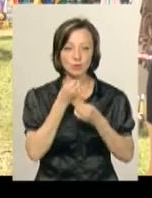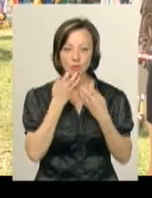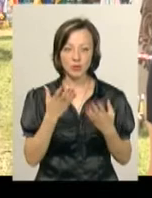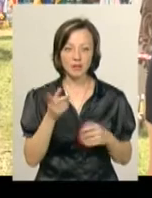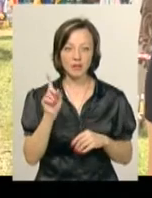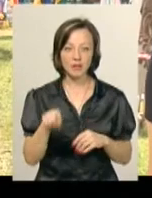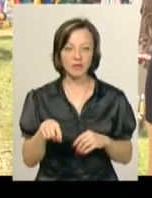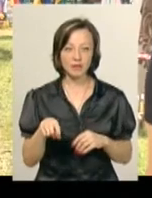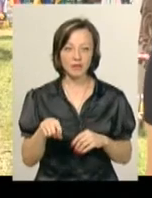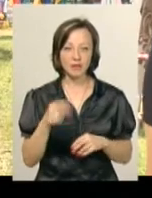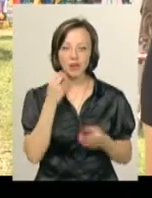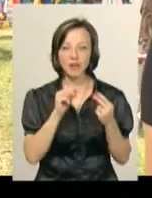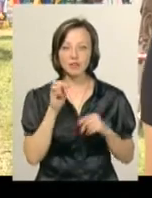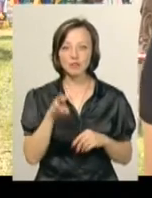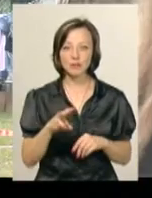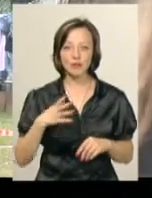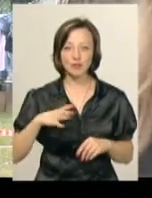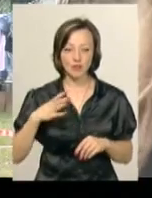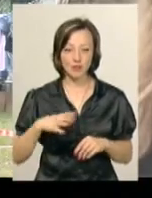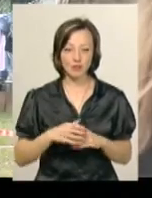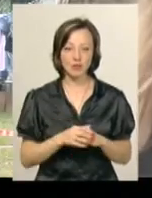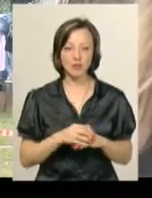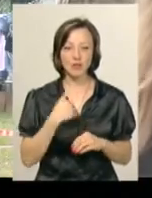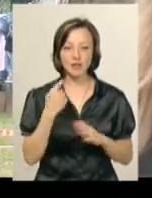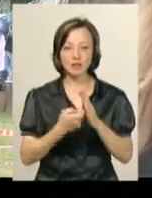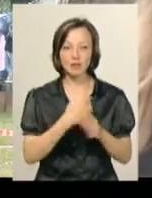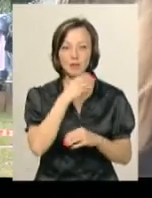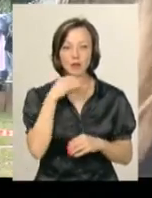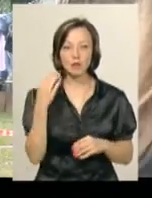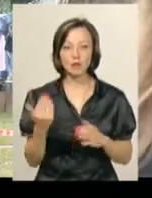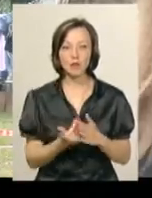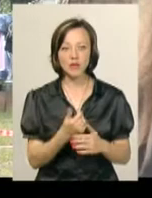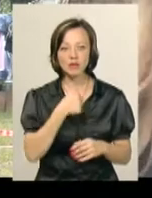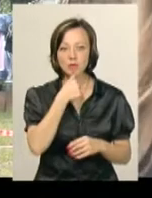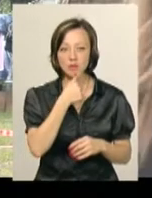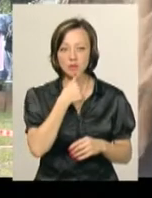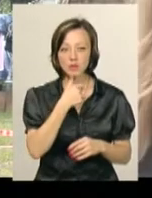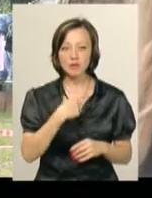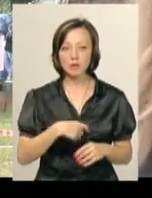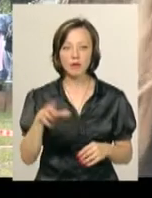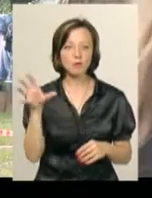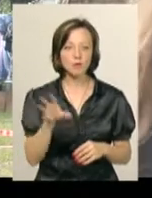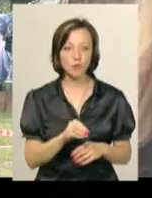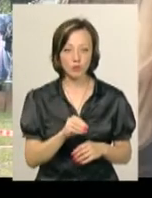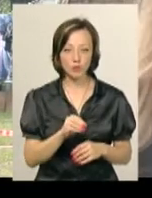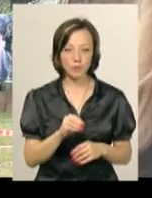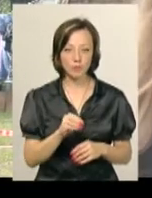добре, навіть краще, ніж очікували. Я дізналася дуже багато нового, я спробувала себе у всьому.